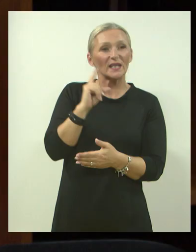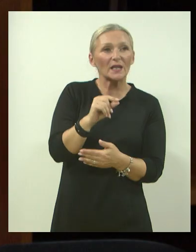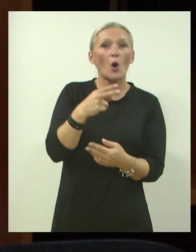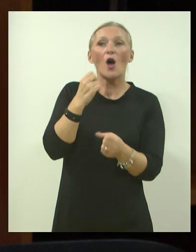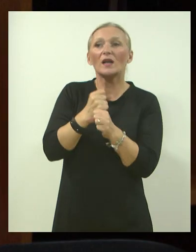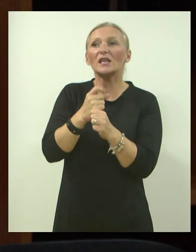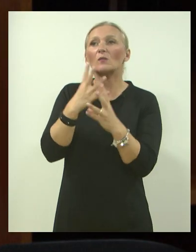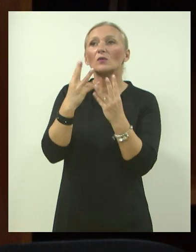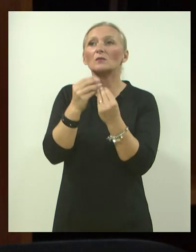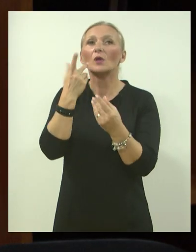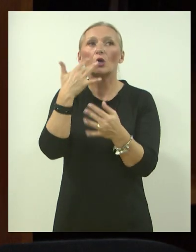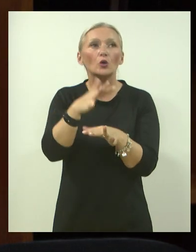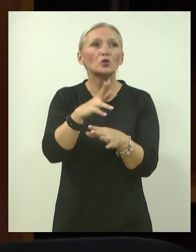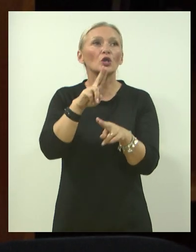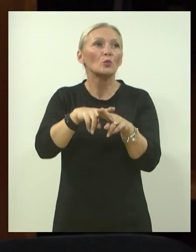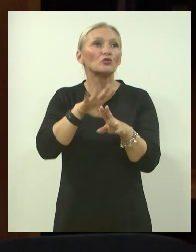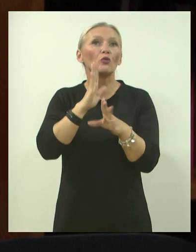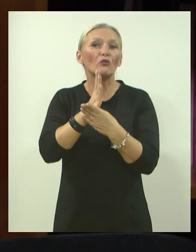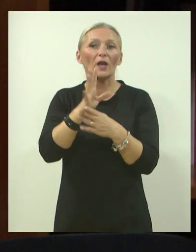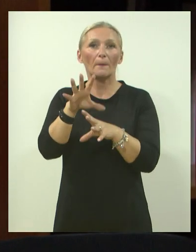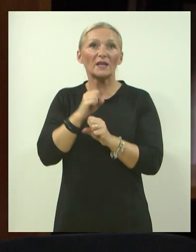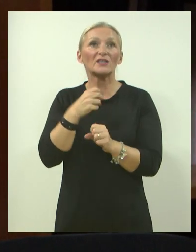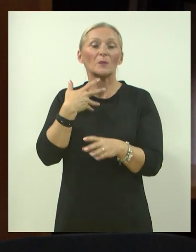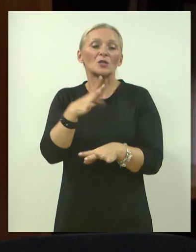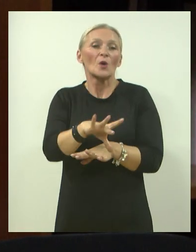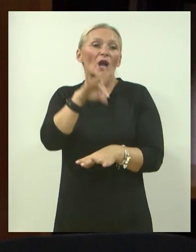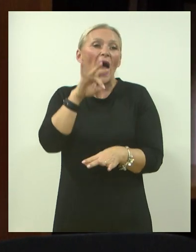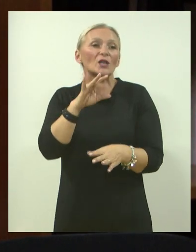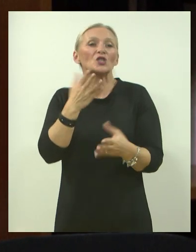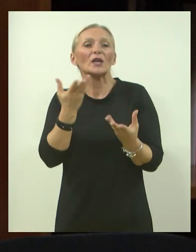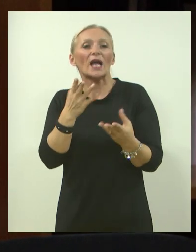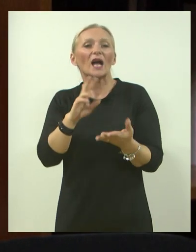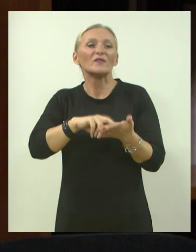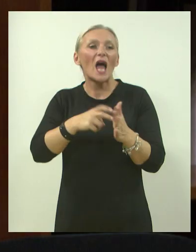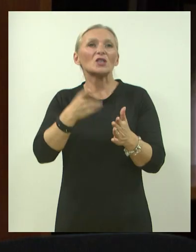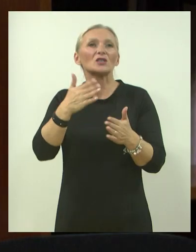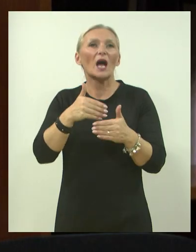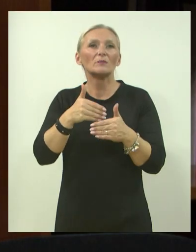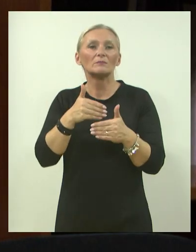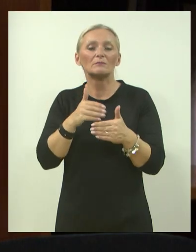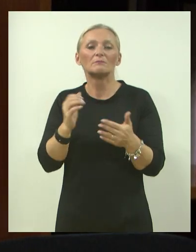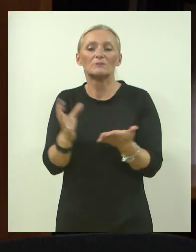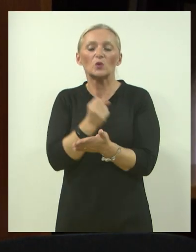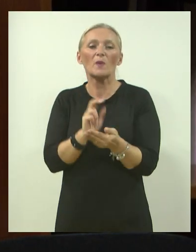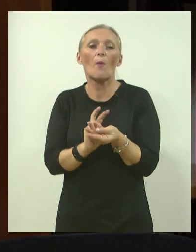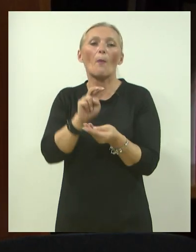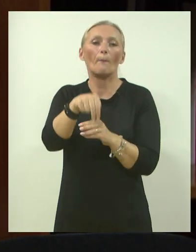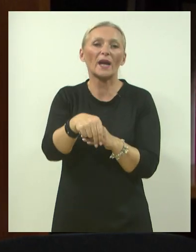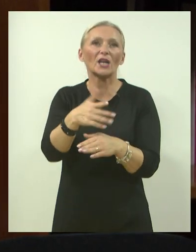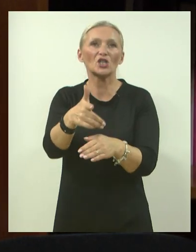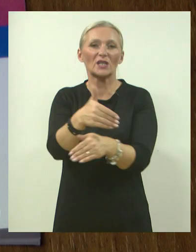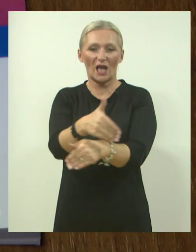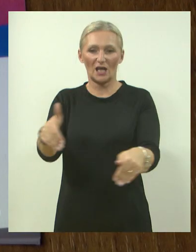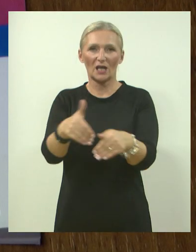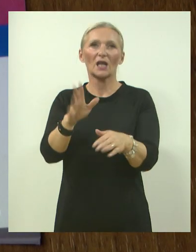oko nas, odnosno ljudi će nas uvijek prihvatiti i inači ćemo način da prevaladamo i te arhitektonske poteškoće kojih ima.